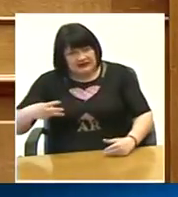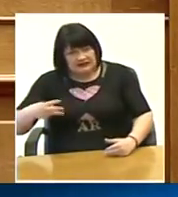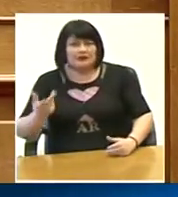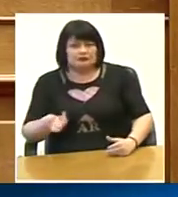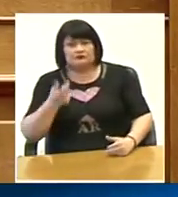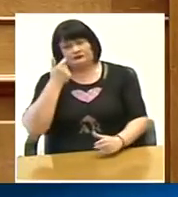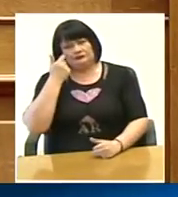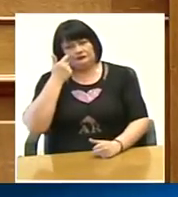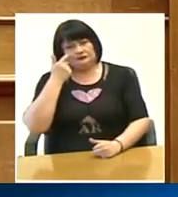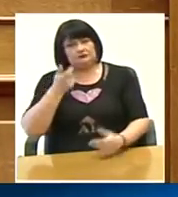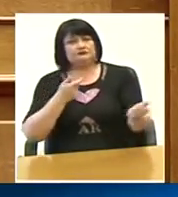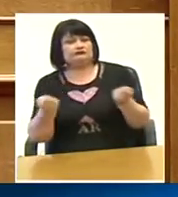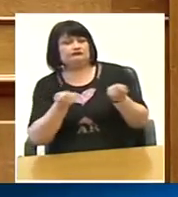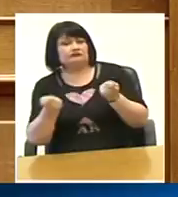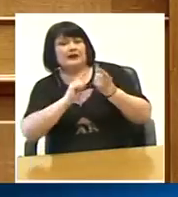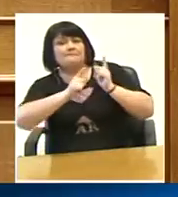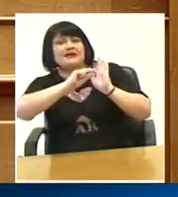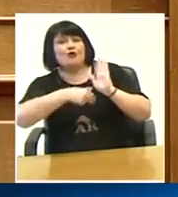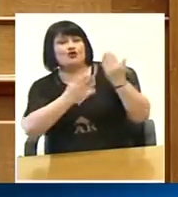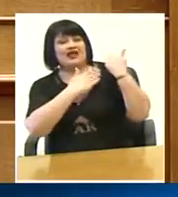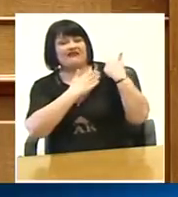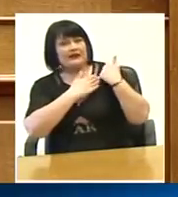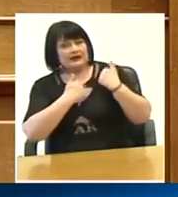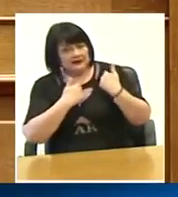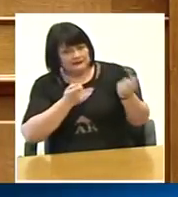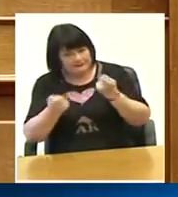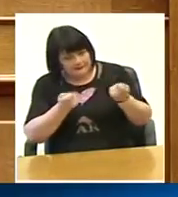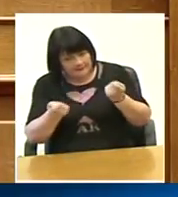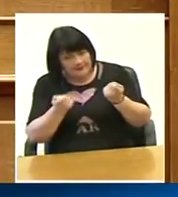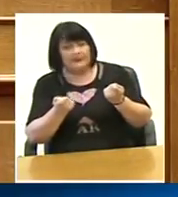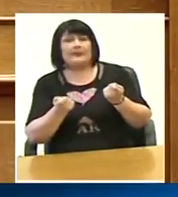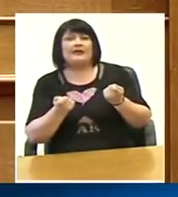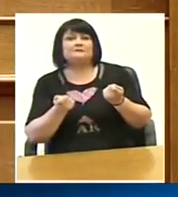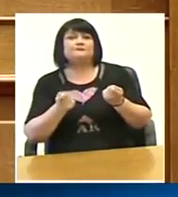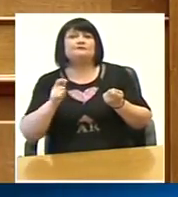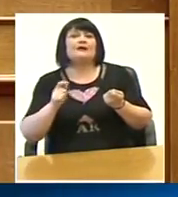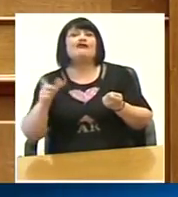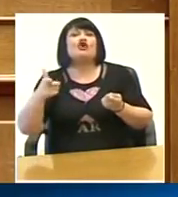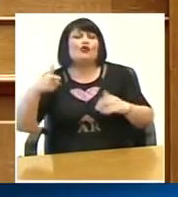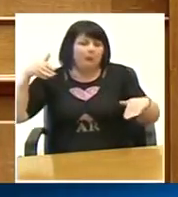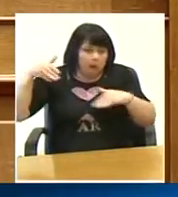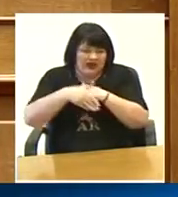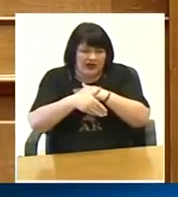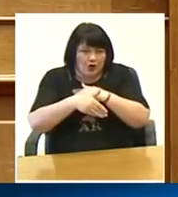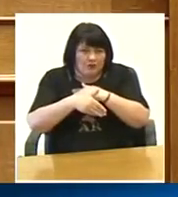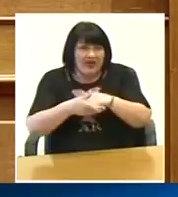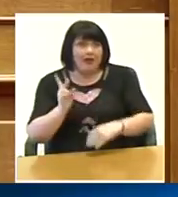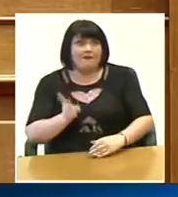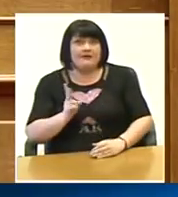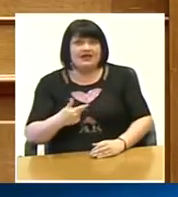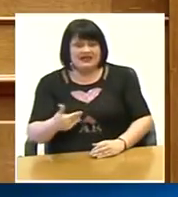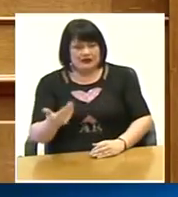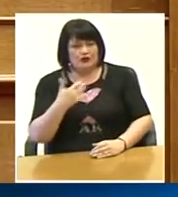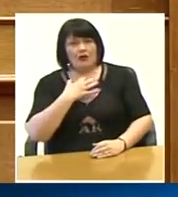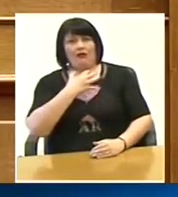διαχειρίστηκε μνημόνιο ενώ διαχειρίστηκε μια χρεοκοπία ενώ κυβέρνησε με την